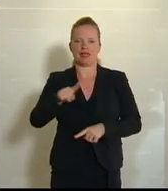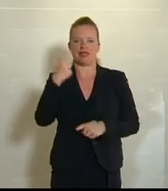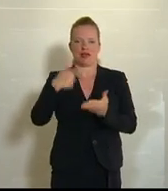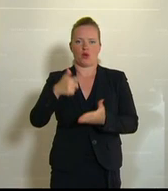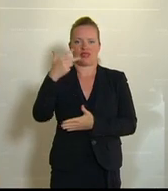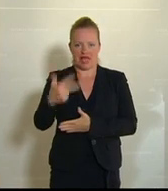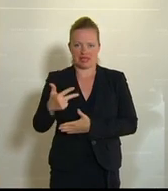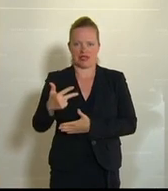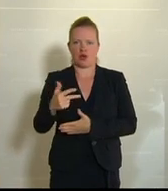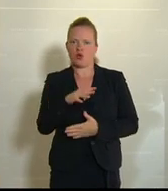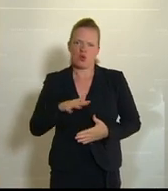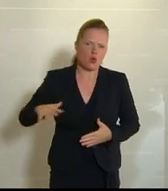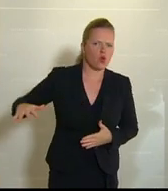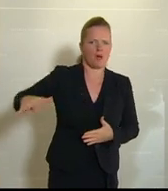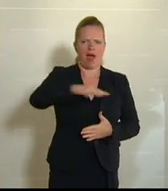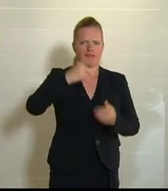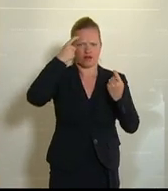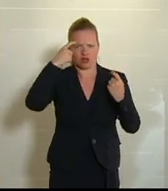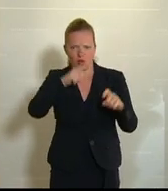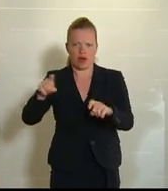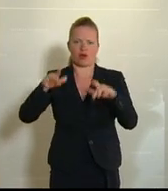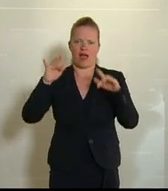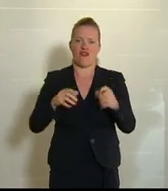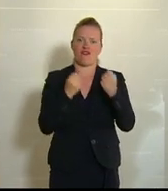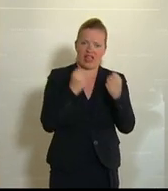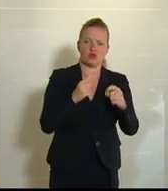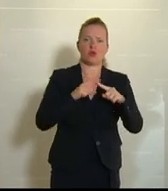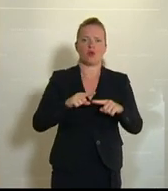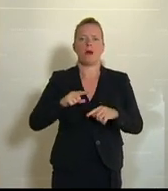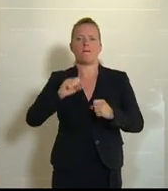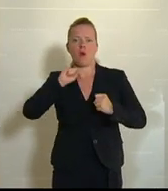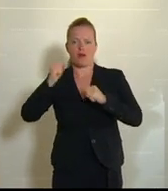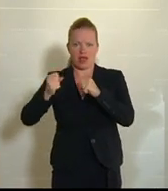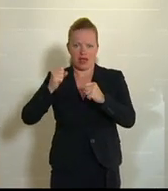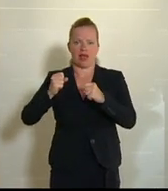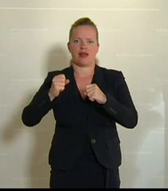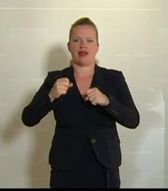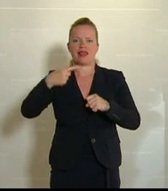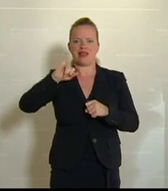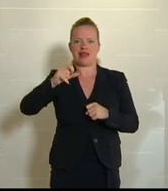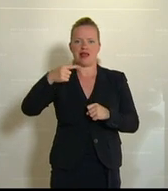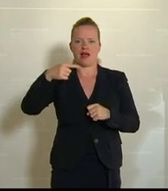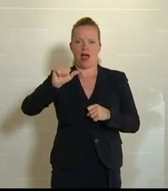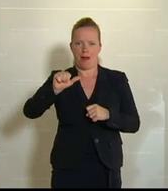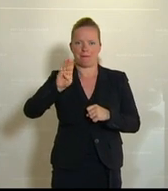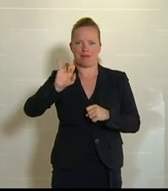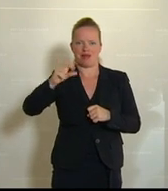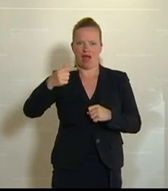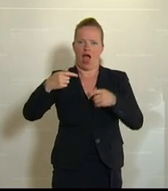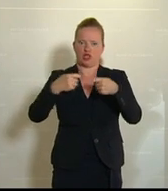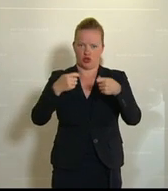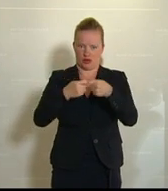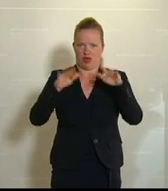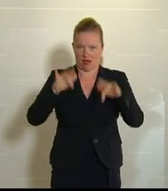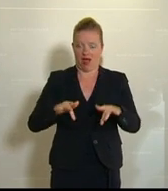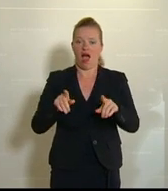flächendeckende Versorgung mit festen und mobilen Gigabit-fähigen Anschlüssen sicherzustellen. Spezielles